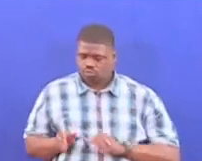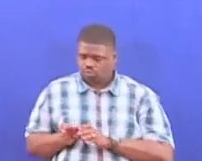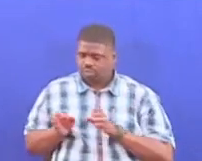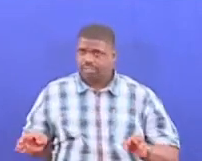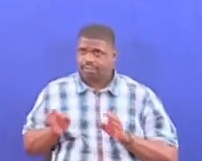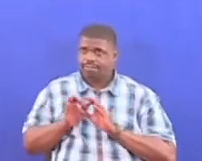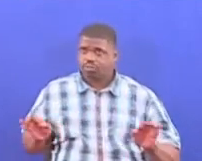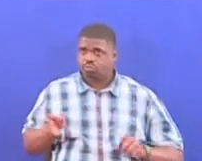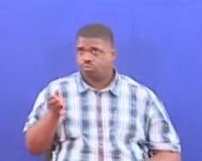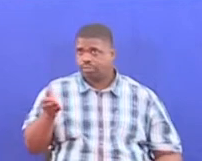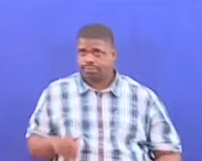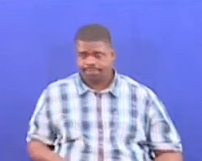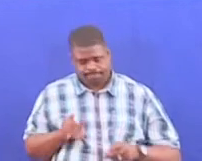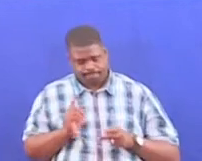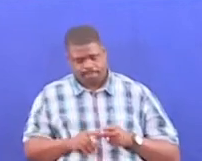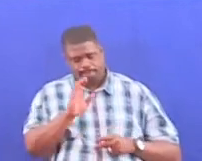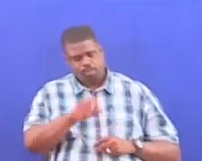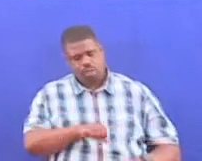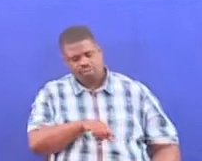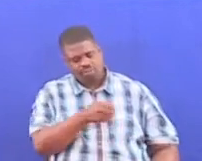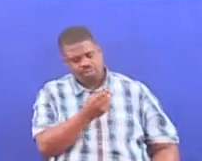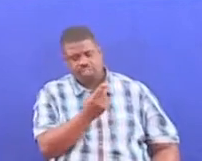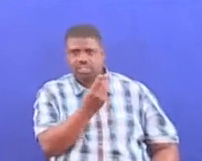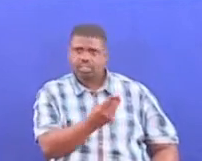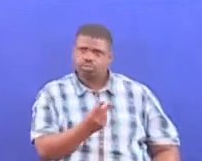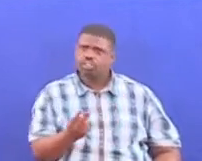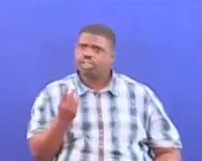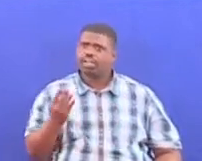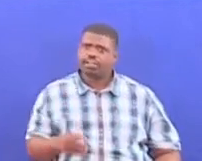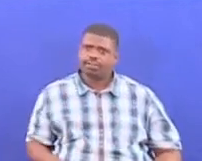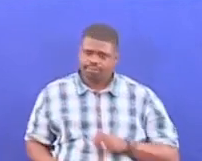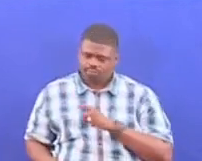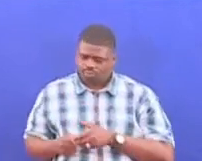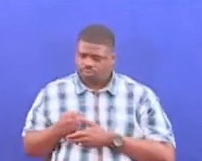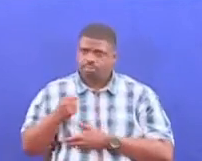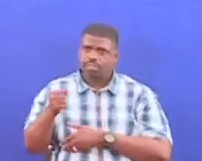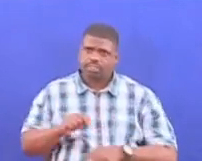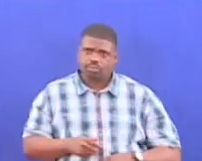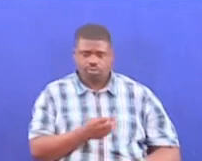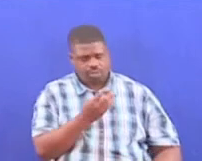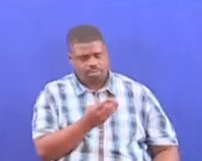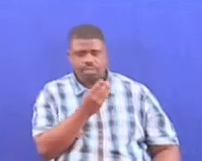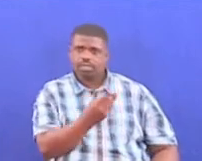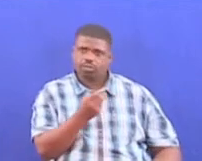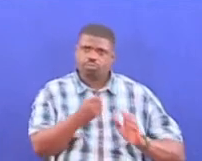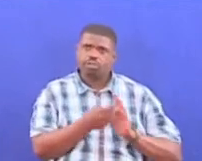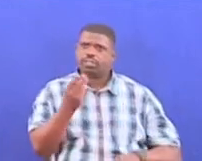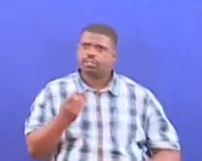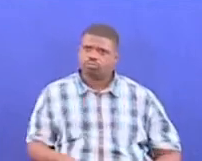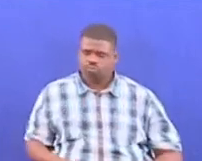vizuri. Lakini ukija mwaka F2, 23, 24 yikuwa na budget yoni tionia rubena 3, 23